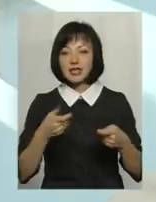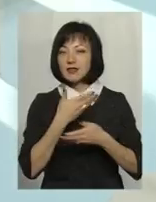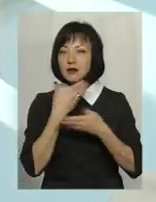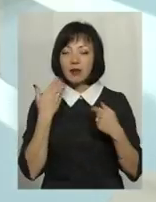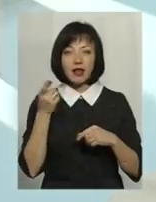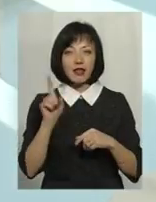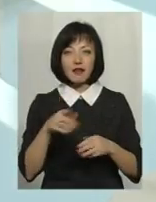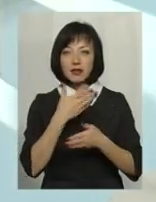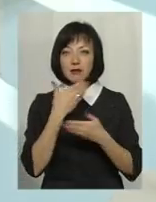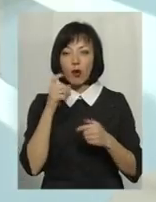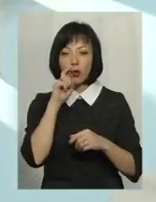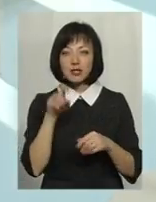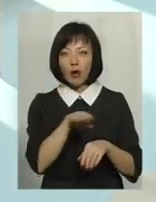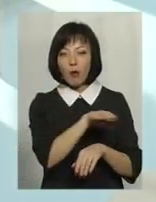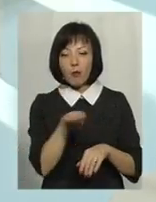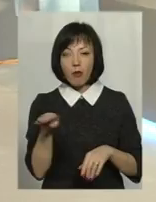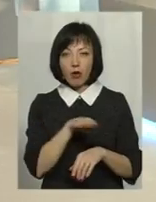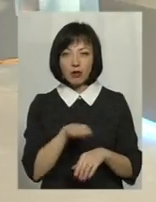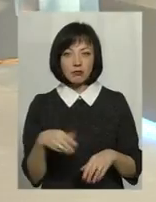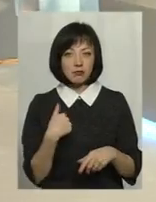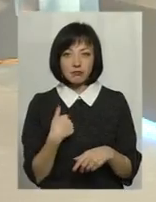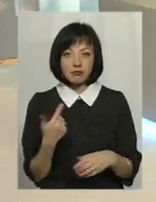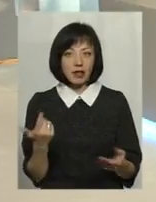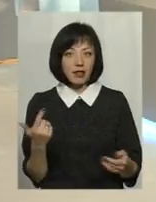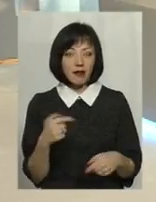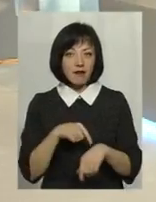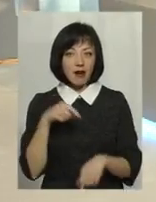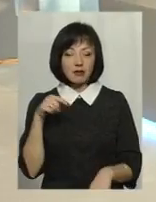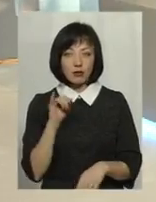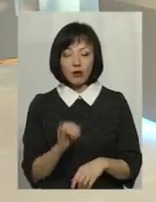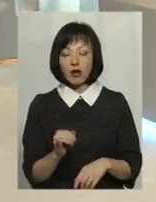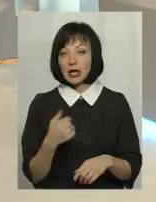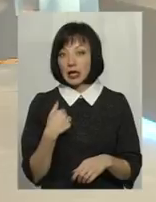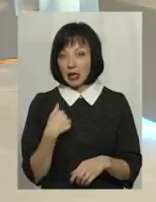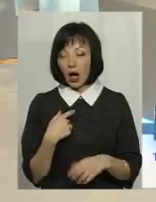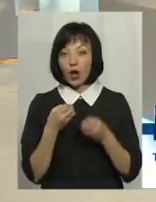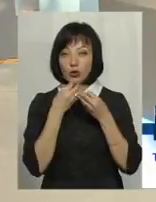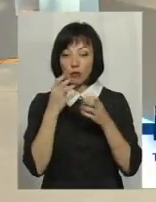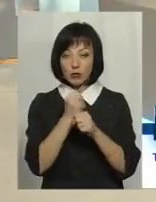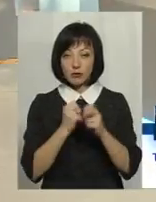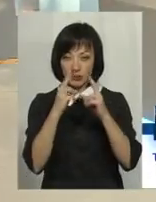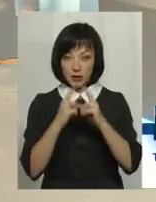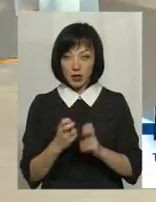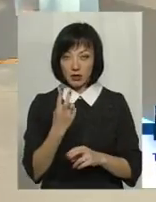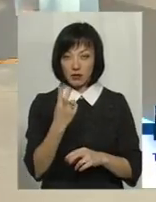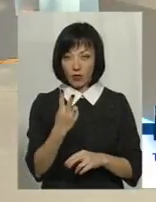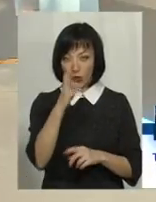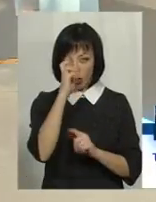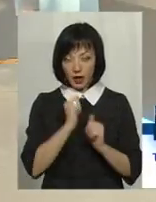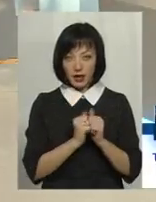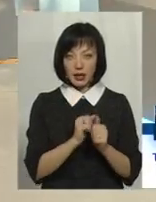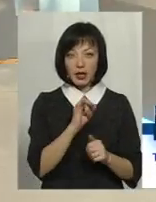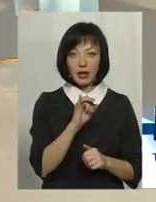і навіть немає українських поличок. Це те, що мене вразило, скажімо, негативно. Я добре опрацював в двох країнах. Я працював в